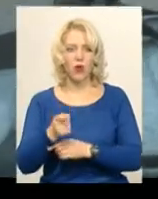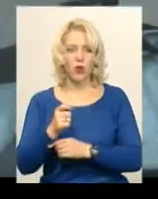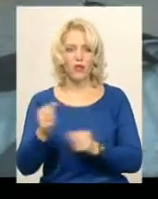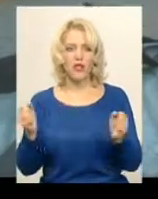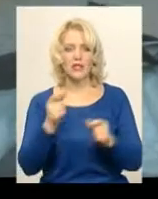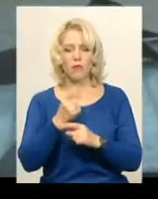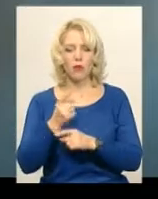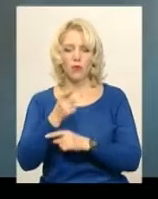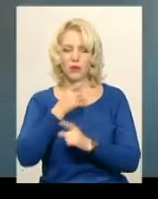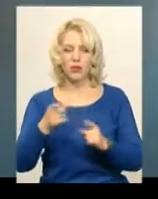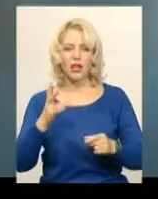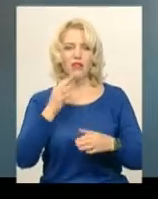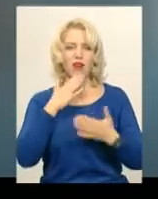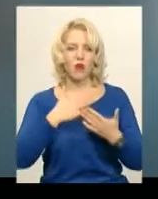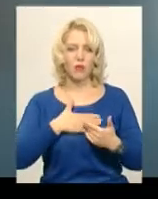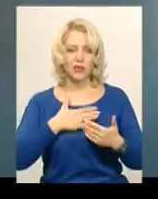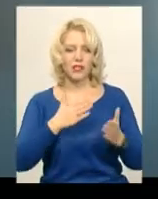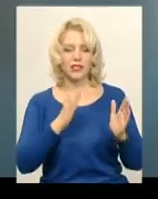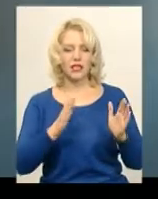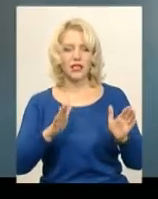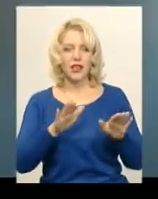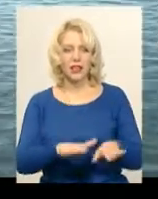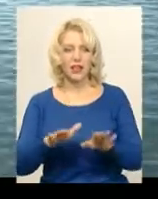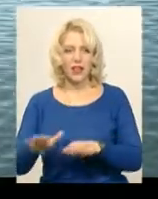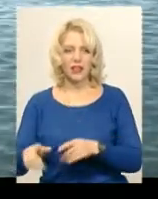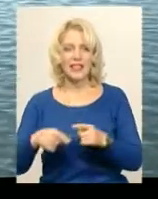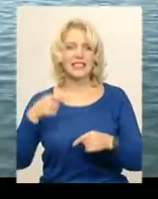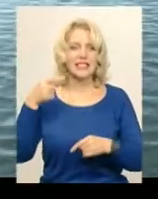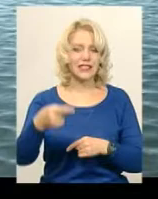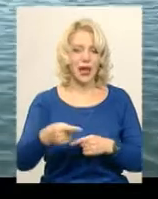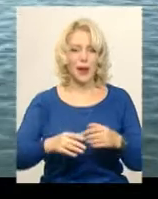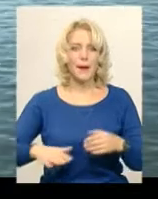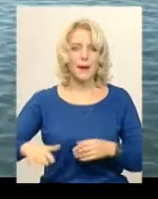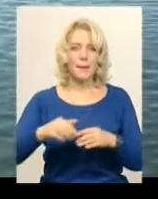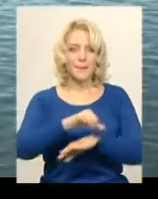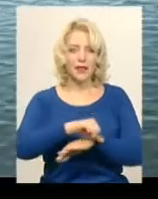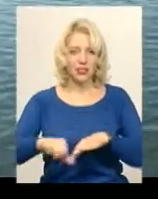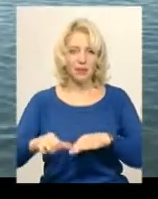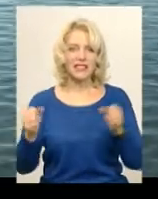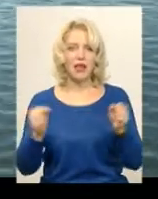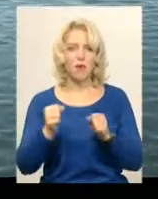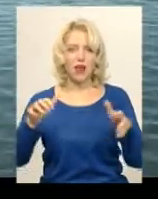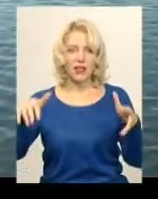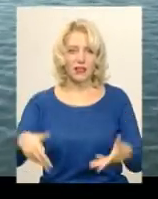дозволена на любительських ділянках за межами зимувальних ям. Вікторія Зелінська, Віктор Кривий, новини Поділля Центр.